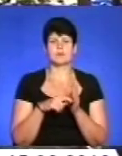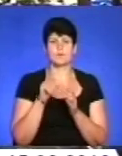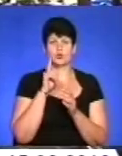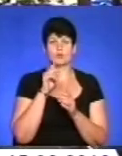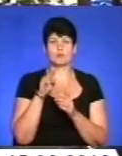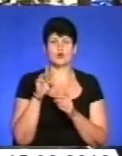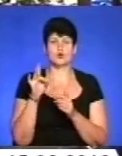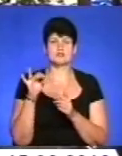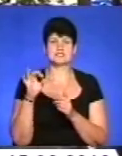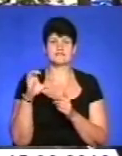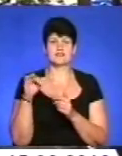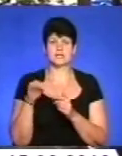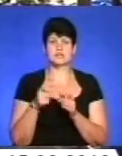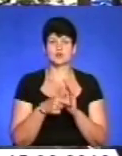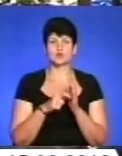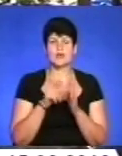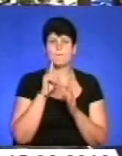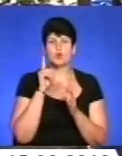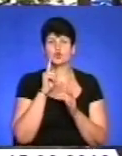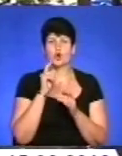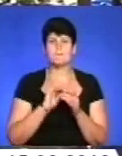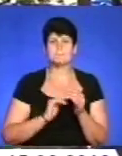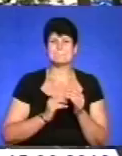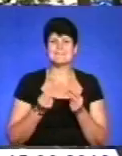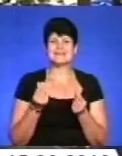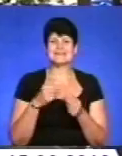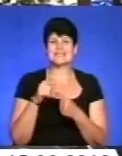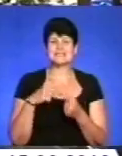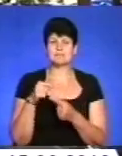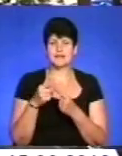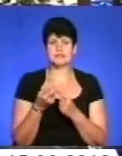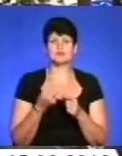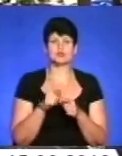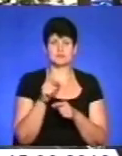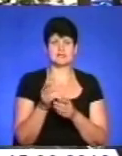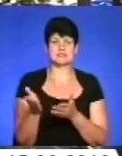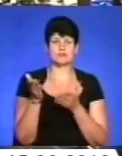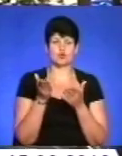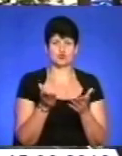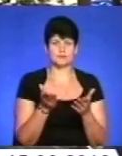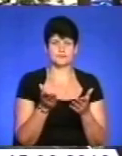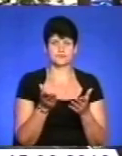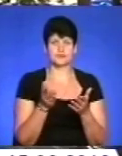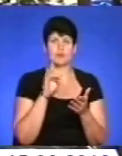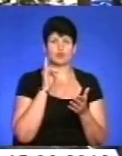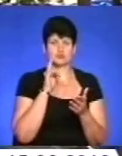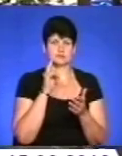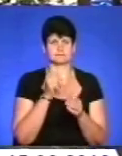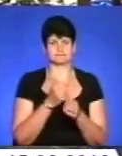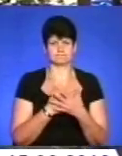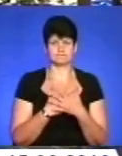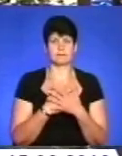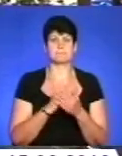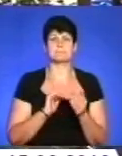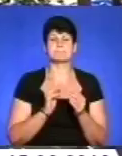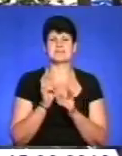студії молодого бізнесмена. Це такий проєкт, який вже довго тривалий, туди ми запрошуємо молодих прогресивних підприємців,